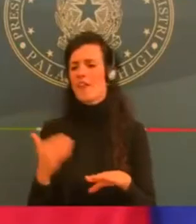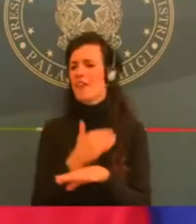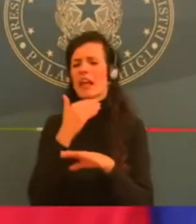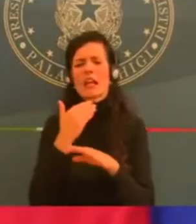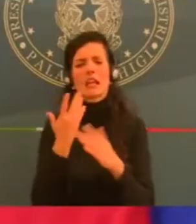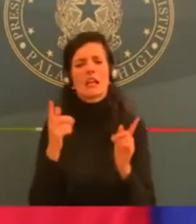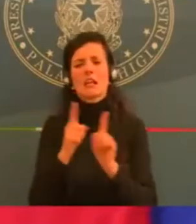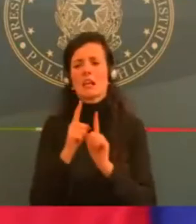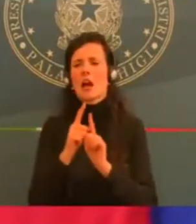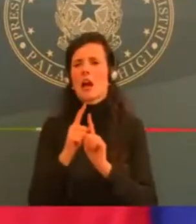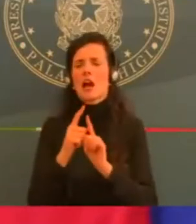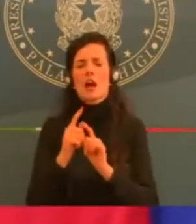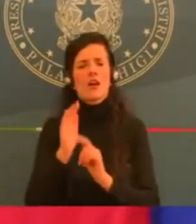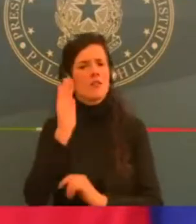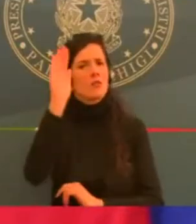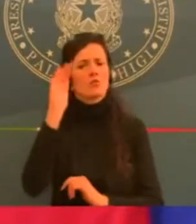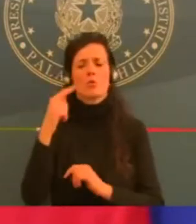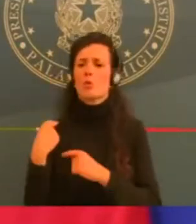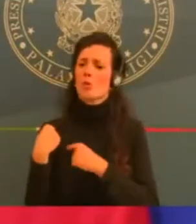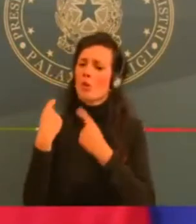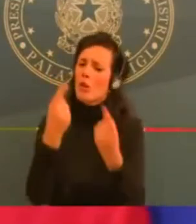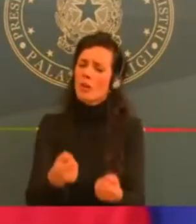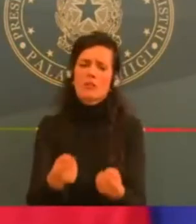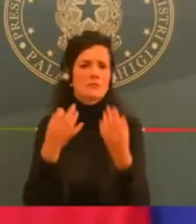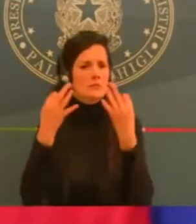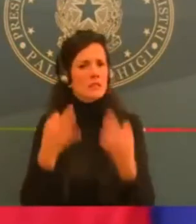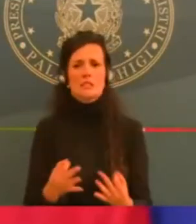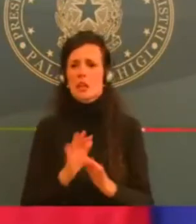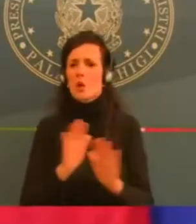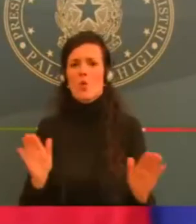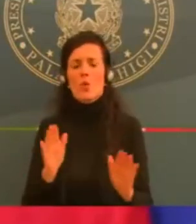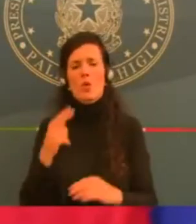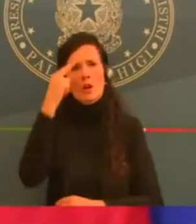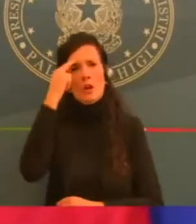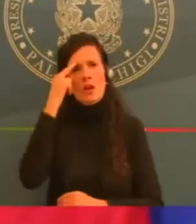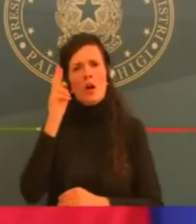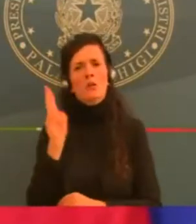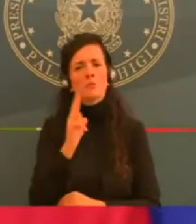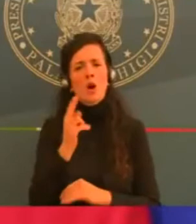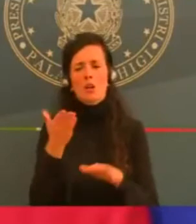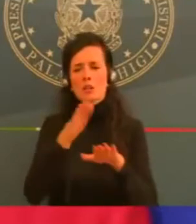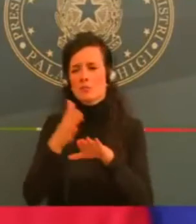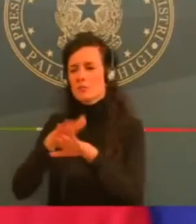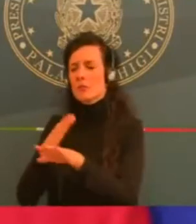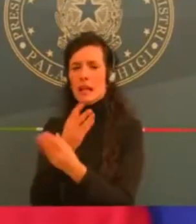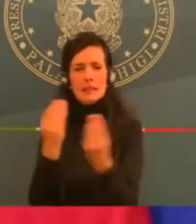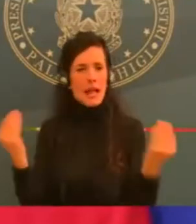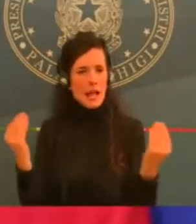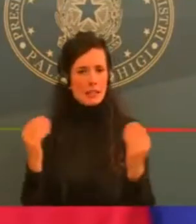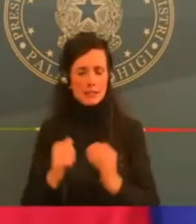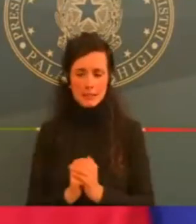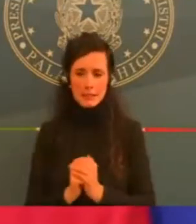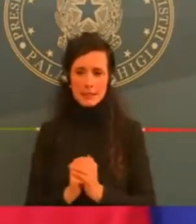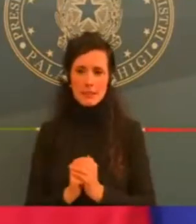ovviamente tra l'altro non siamo soli. Se voi avete visto, la Francia anche ha superato come noi adesso i 60.000